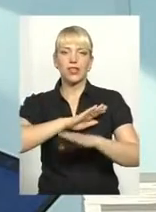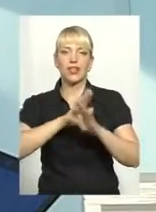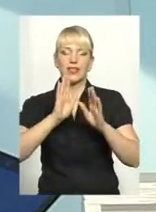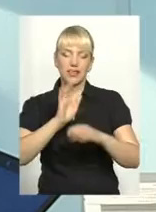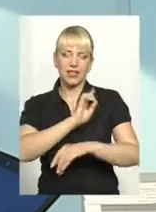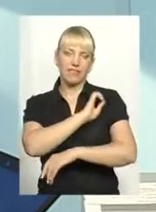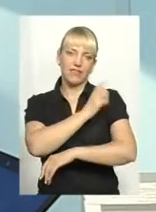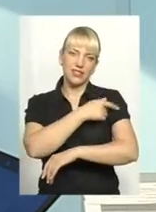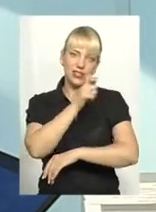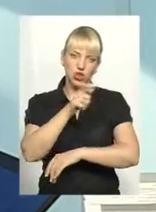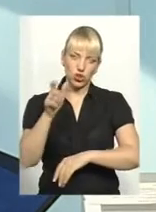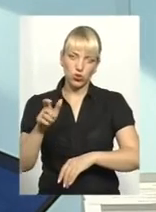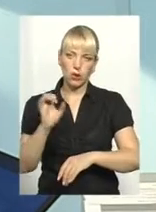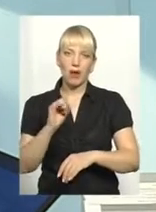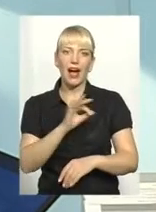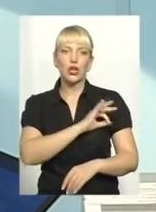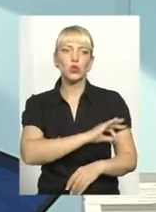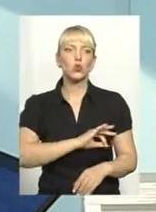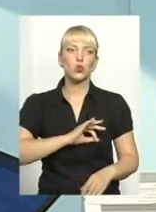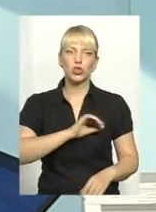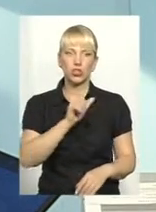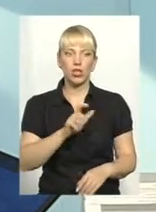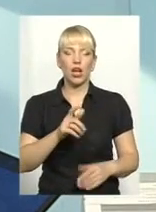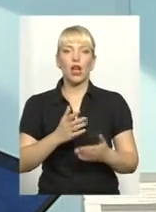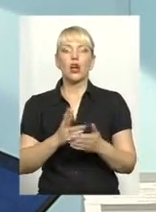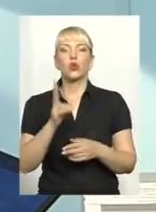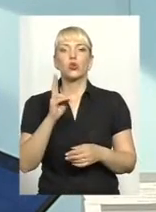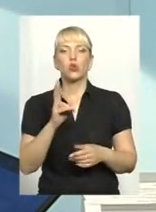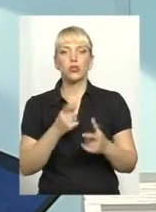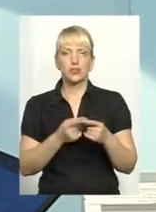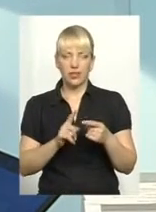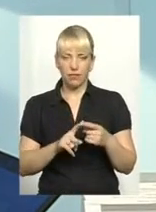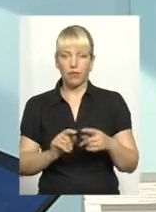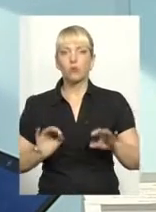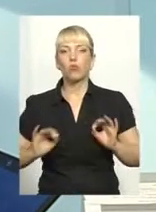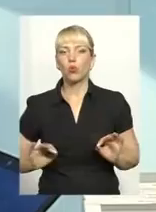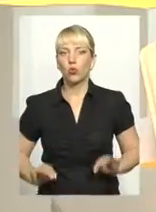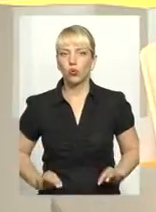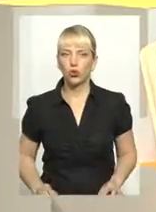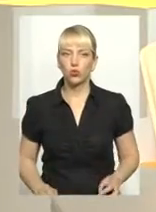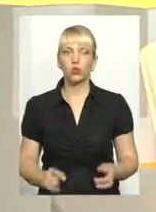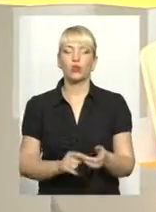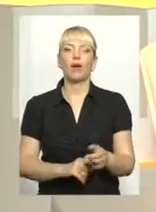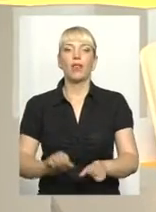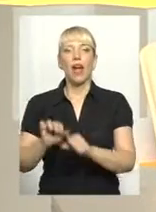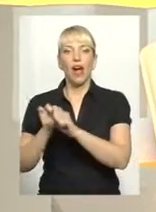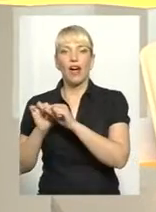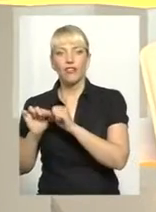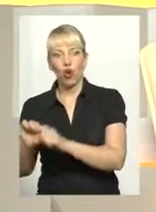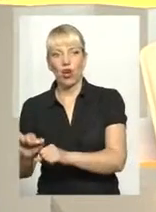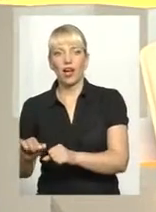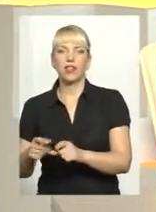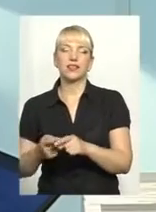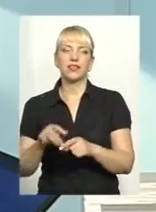юридичні особи, я маю на увазі уповноважені особи, це і прокуратура, і НАБУ, і інші, і